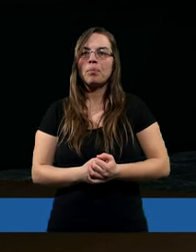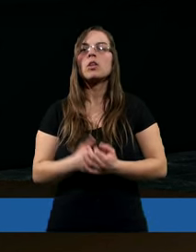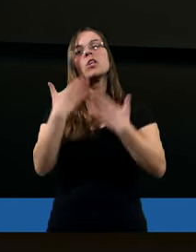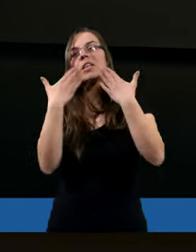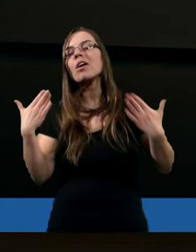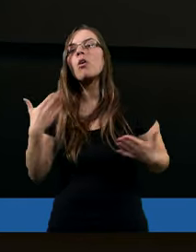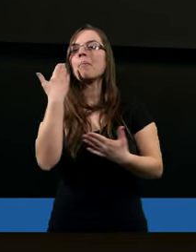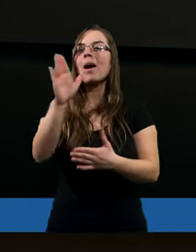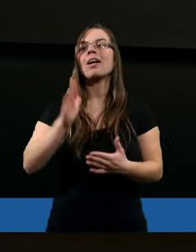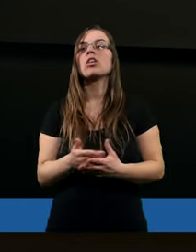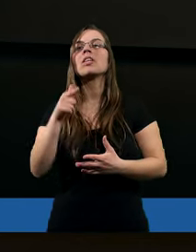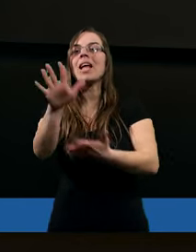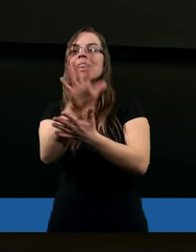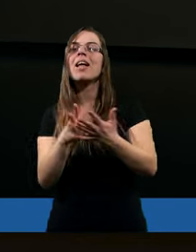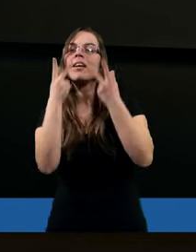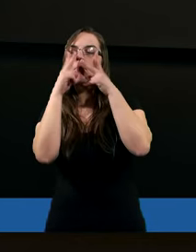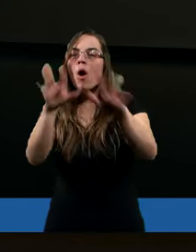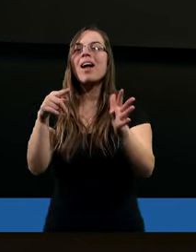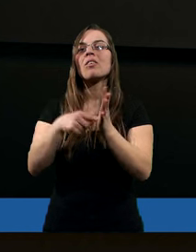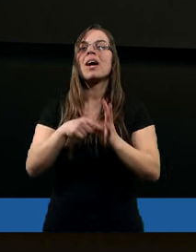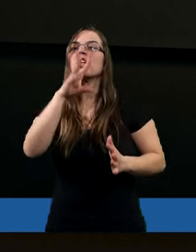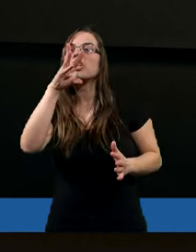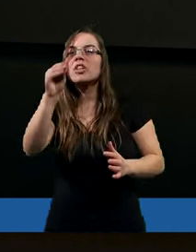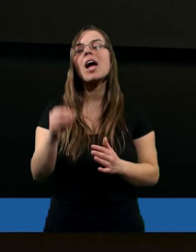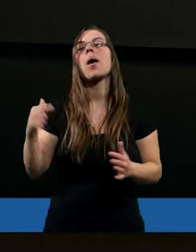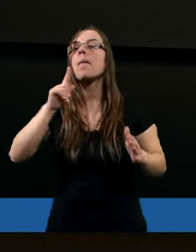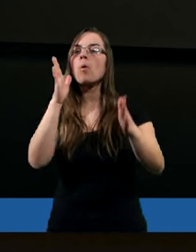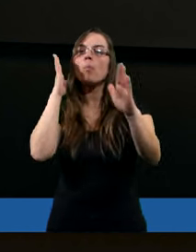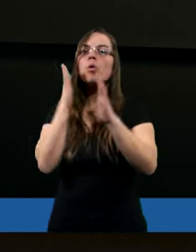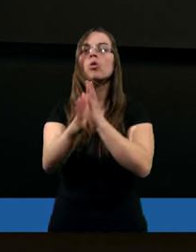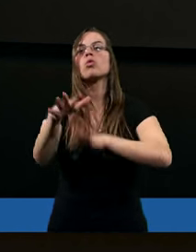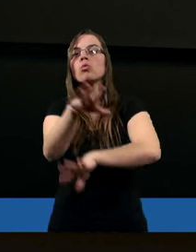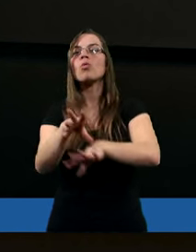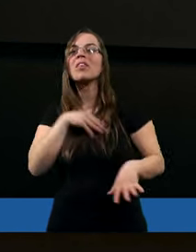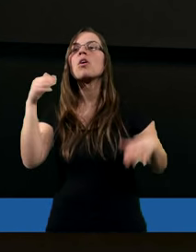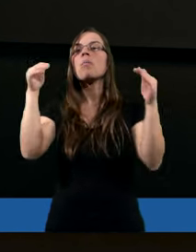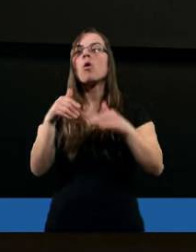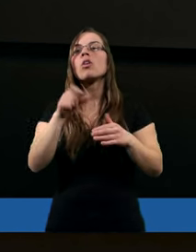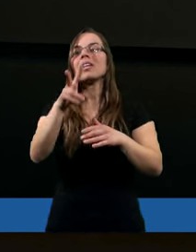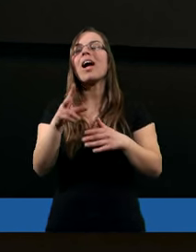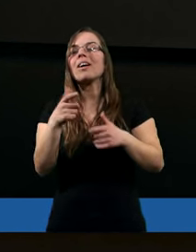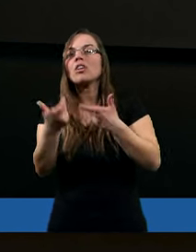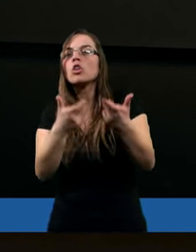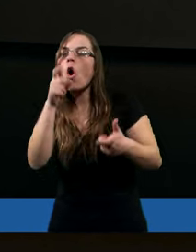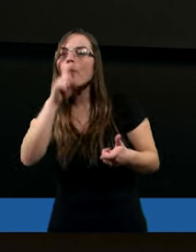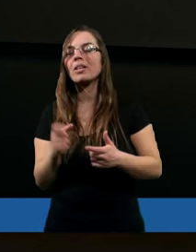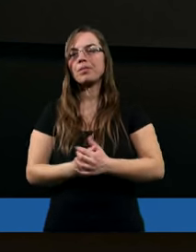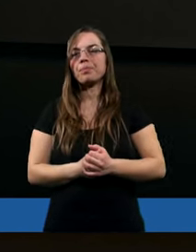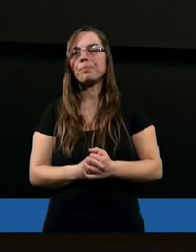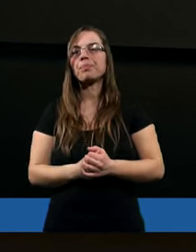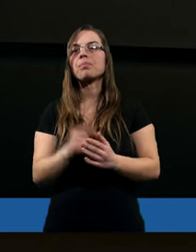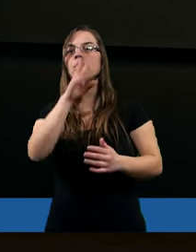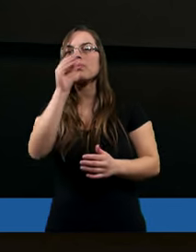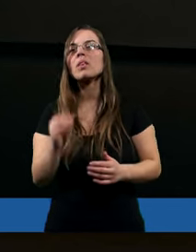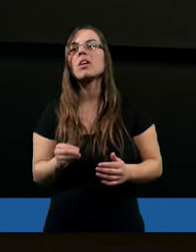Tak, dziękuję serdecznie. Właśnie ten tekst pokazuje, że po prostu Ducha Świętego można zgasić, tak jak ognia można zgasić, tak?